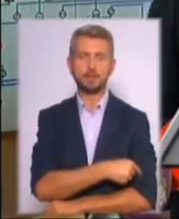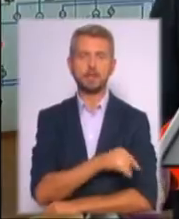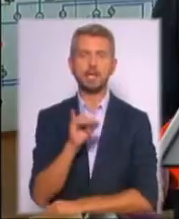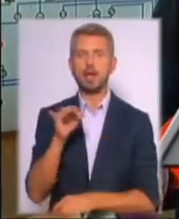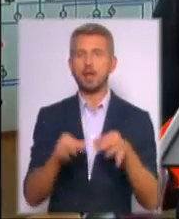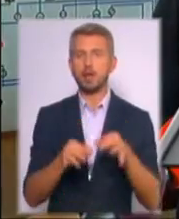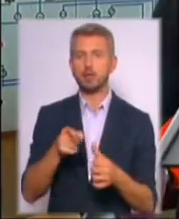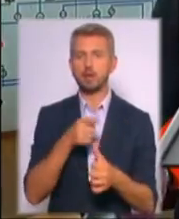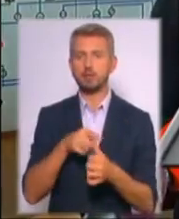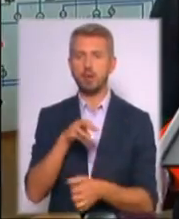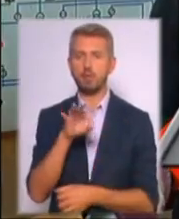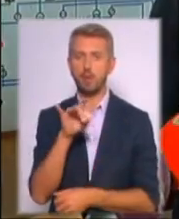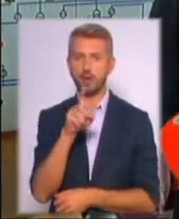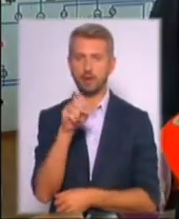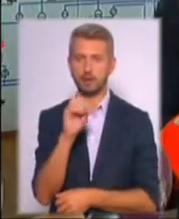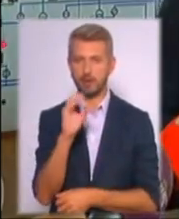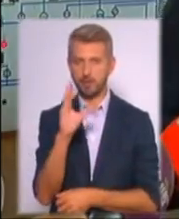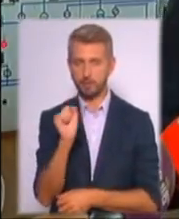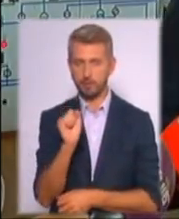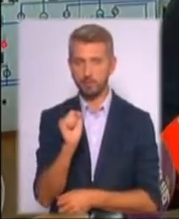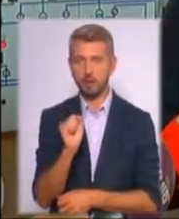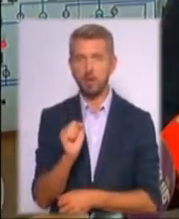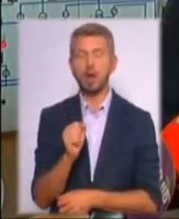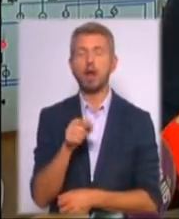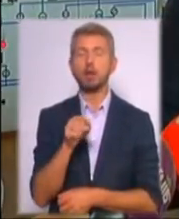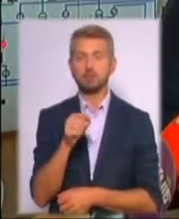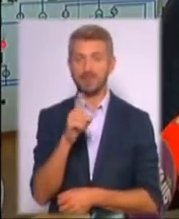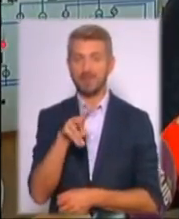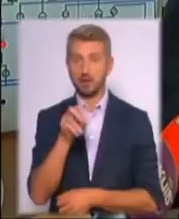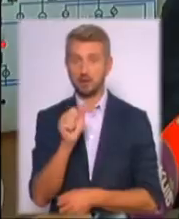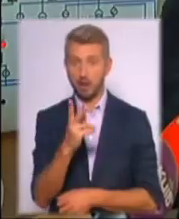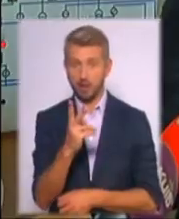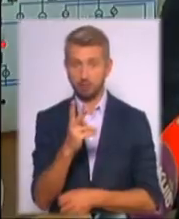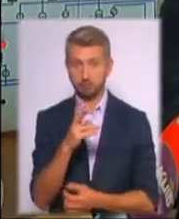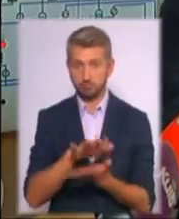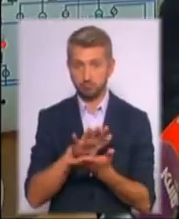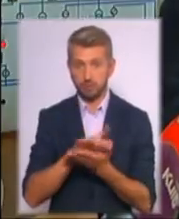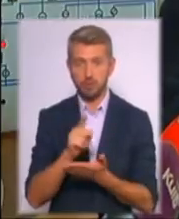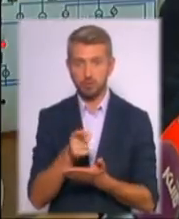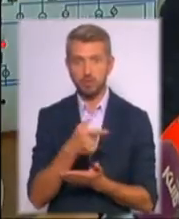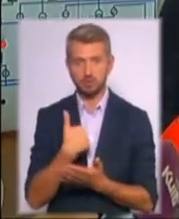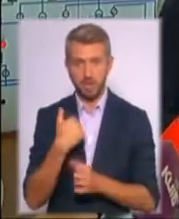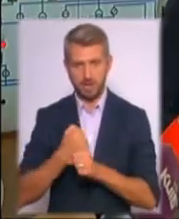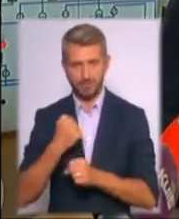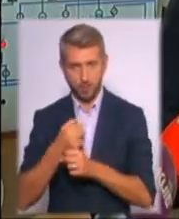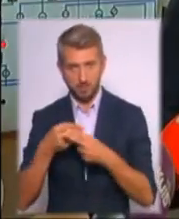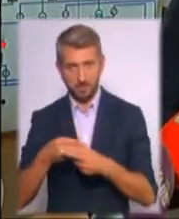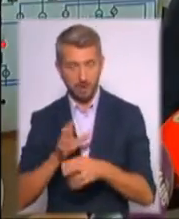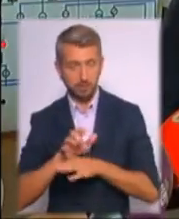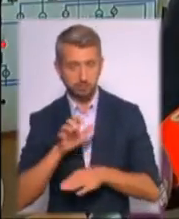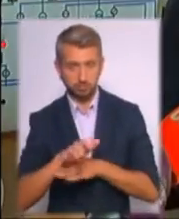екології імені Морзеєва, згодом якому та золошлаковая смесь, яка ввіряється відходом роботи цієї станції, вона